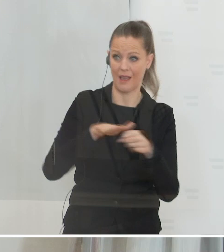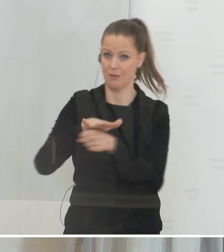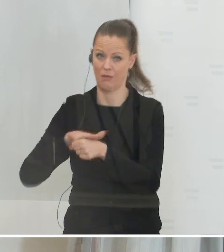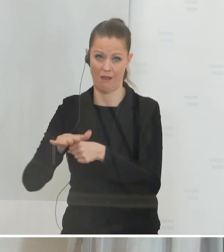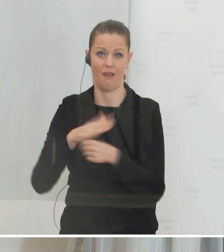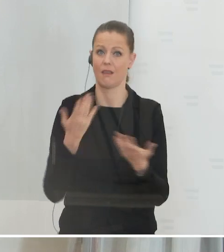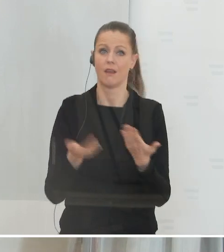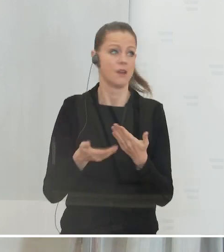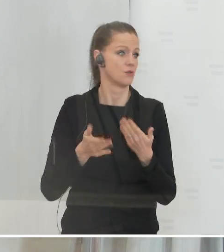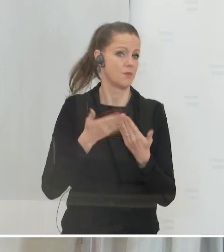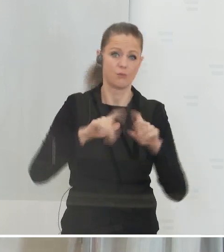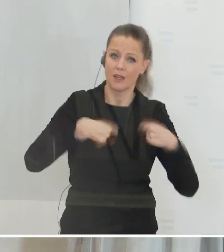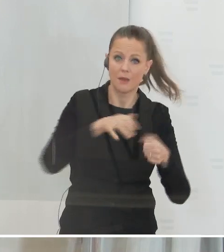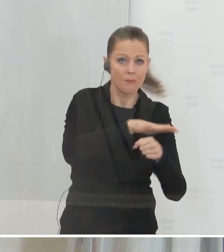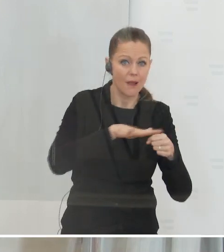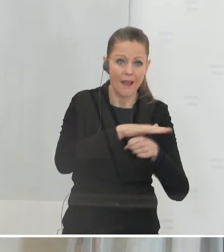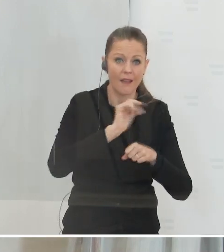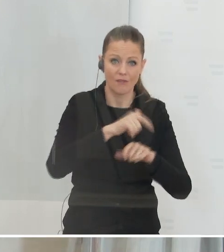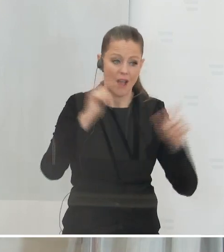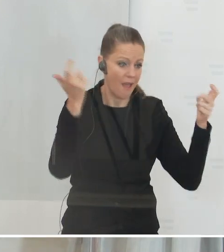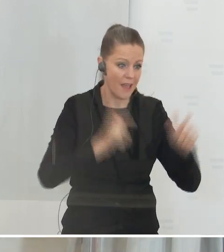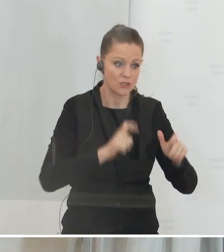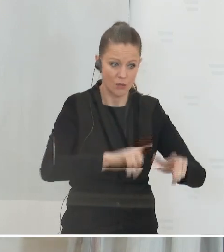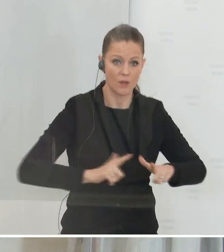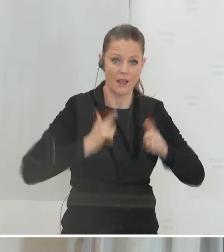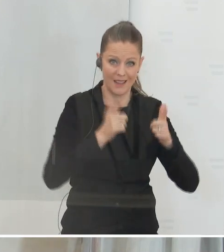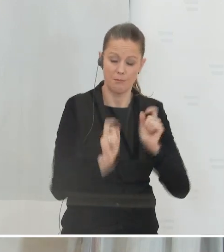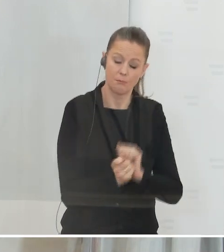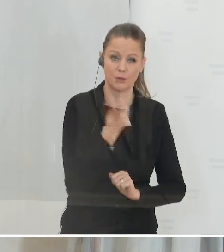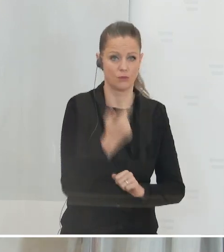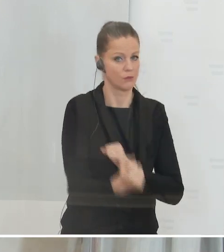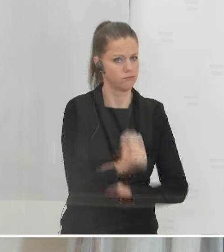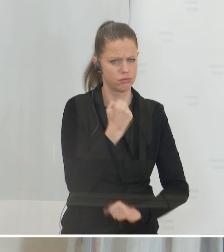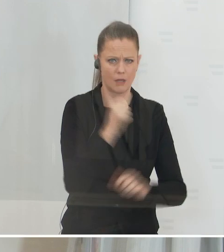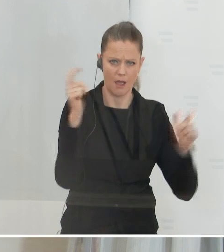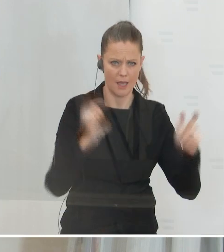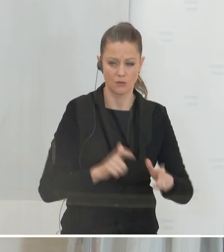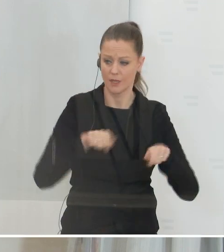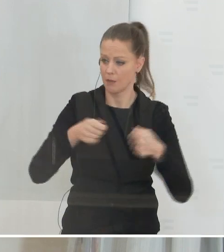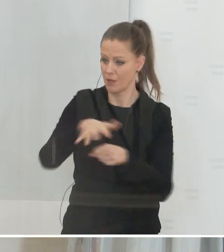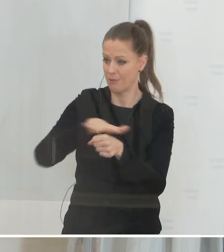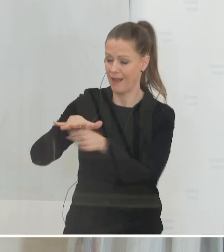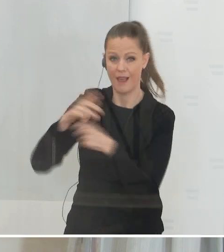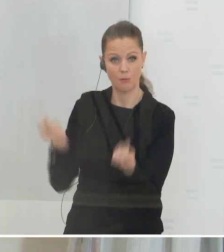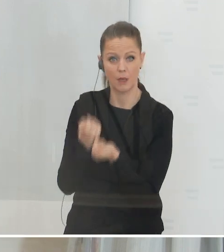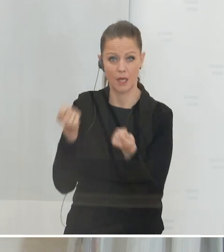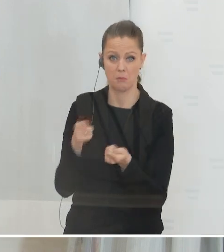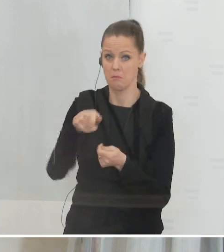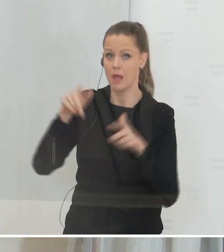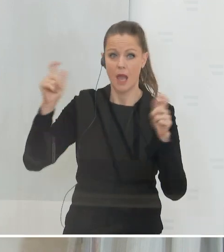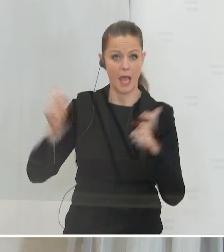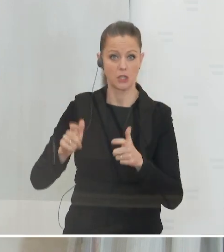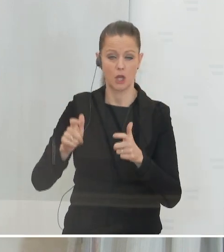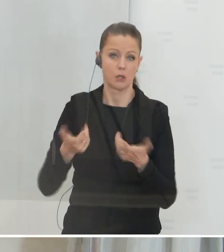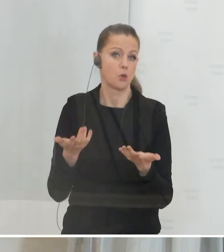gibt Branchen, wo es eben Einschränkungen gab, ganz besonders starke Einschränkungen. Und es gibt Branchen und Betriebe, wo diese Einschränkungen